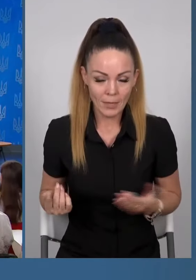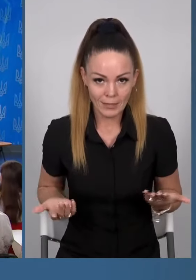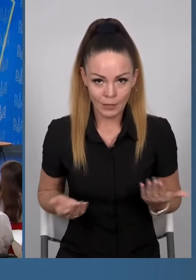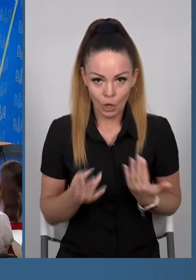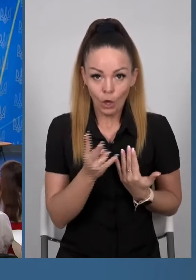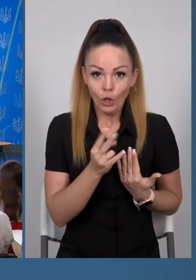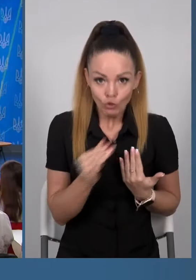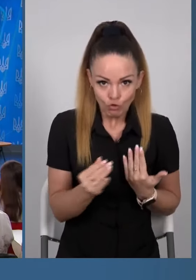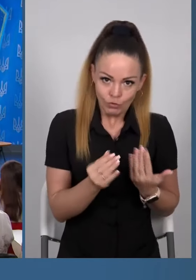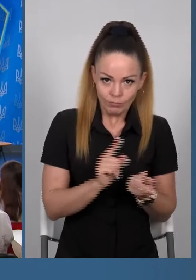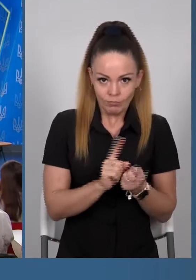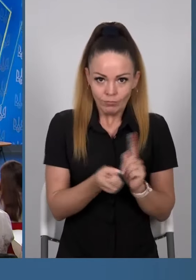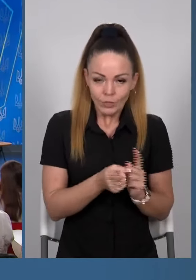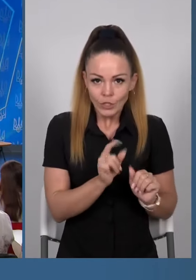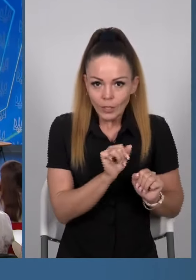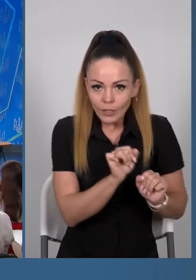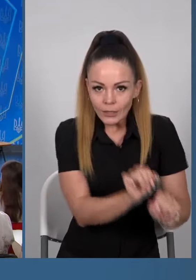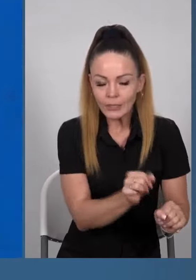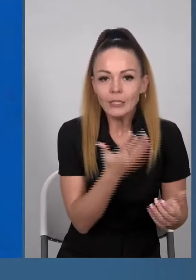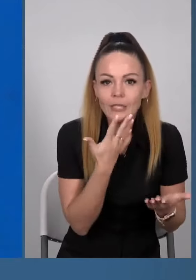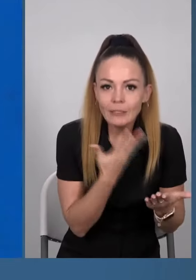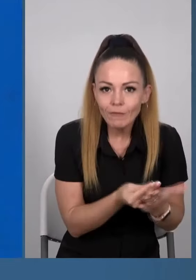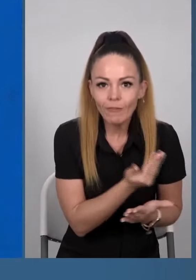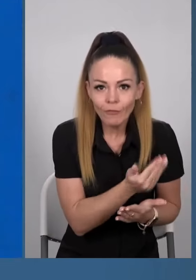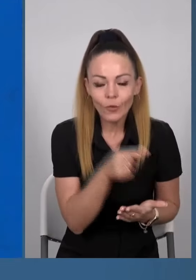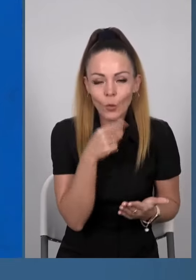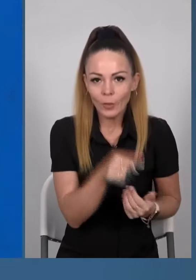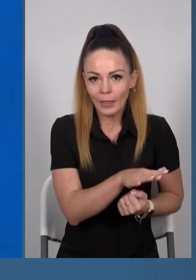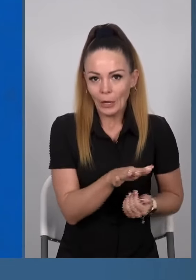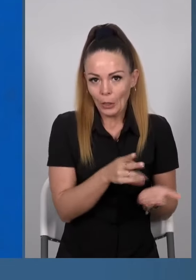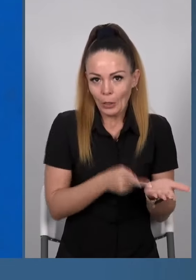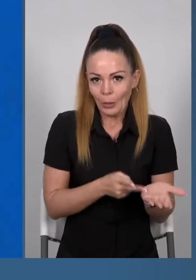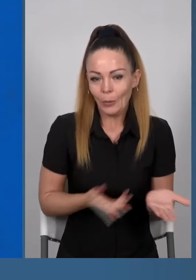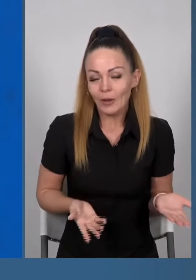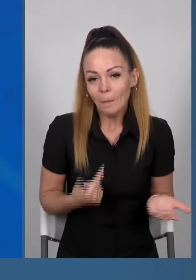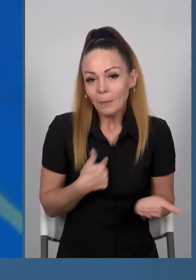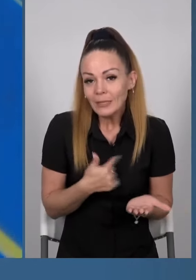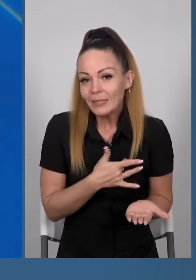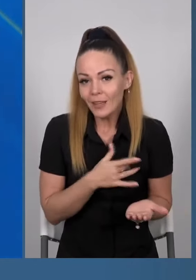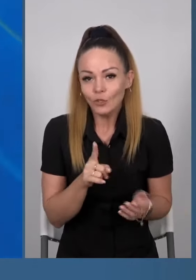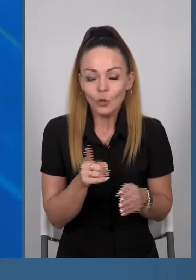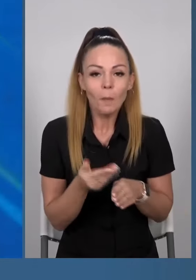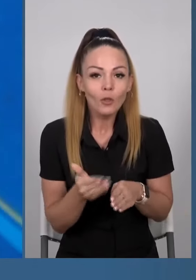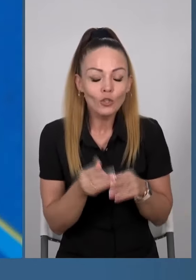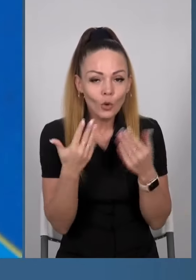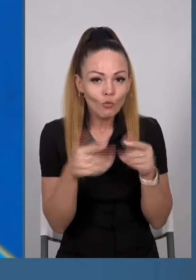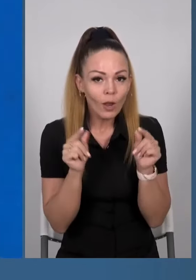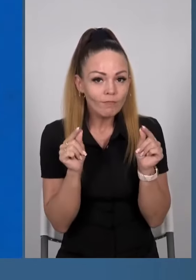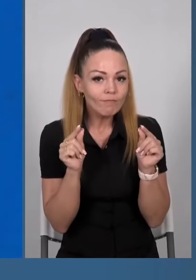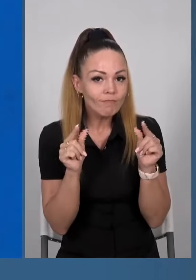Ніж захистити свої території. Тобто, мені здається, що потрішки це відкрило